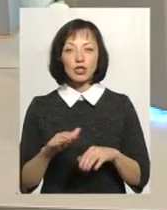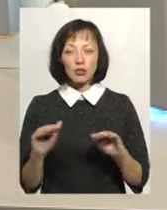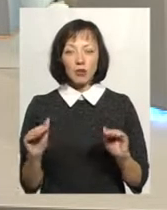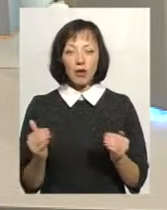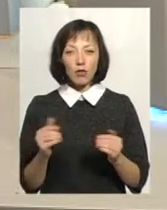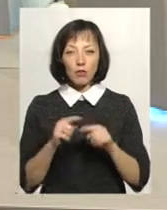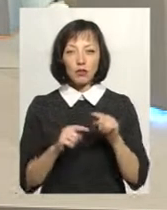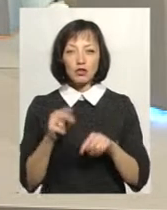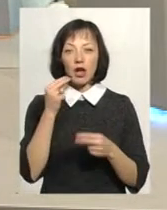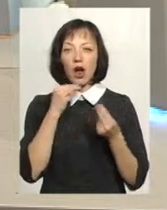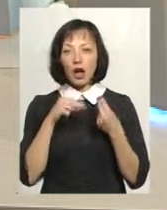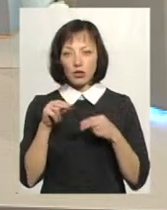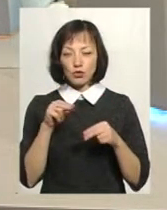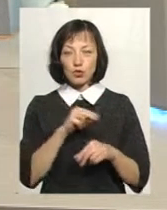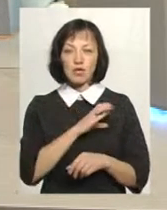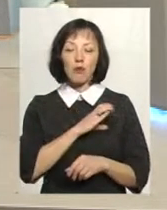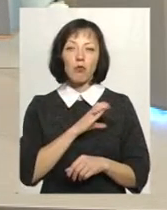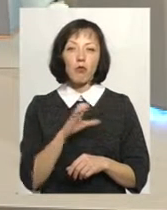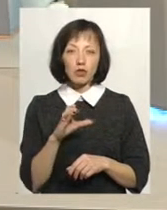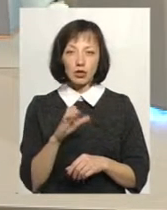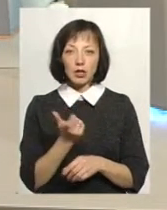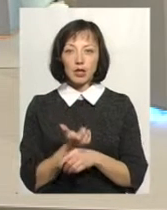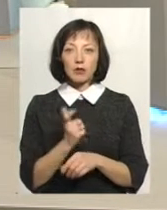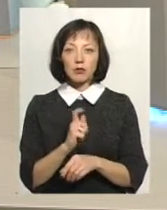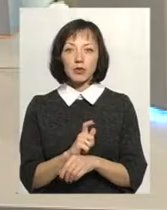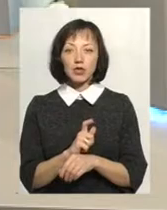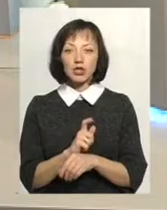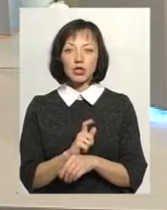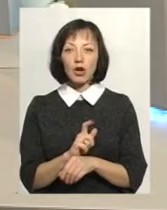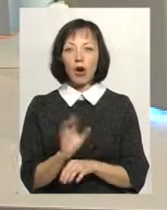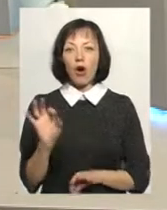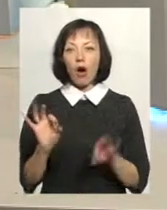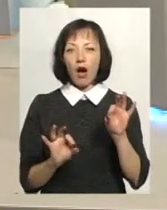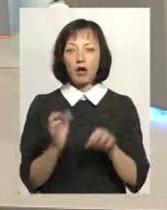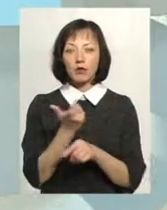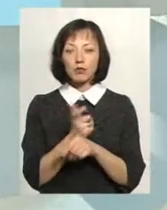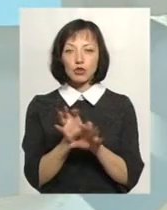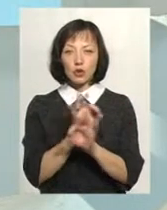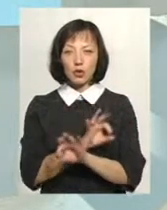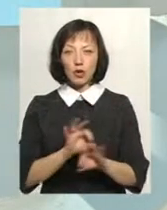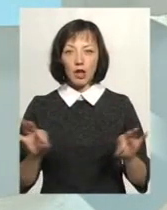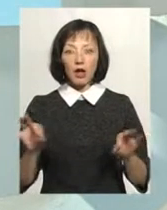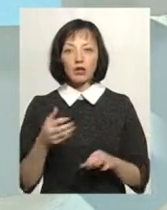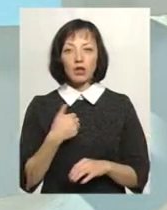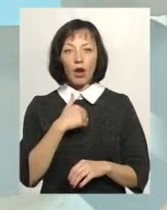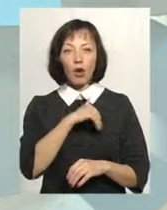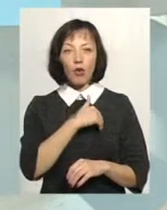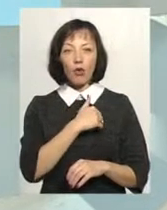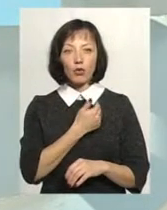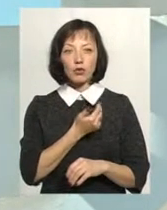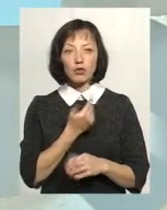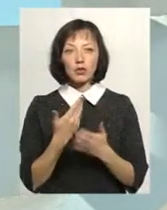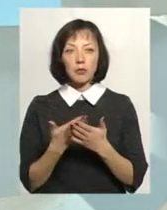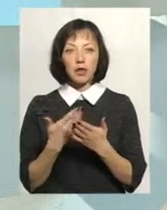таку батьківщину, кращою, заможнішою, більш охайною, більш досконалою. Я хочу навернутися,